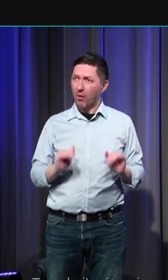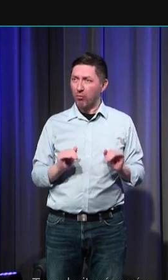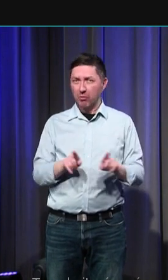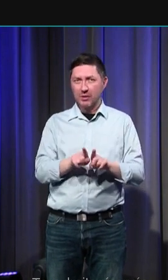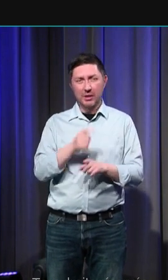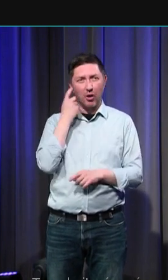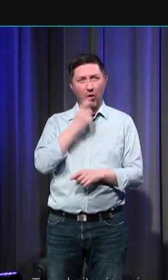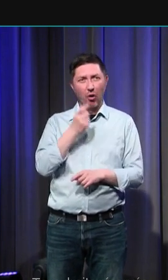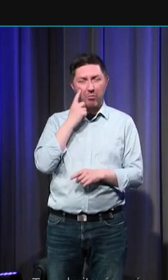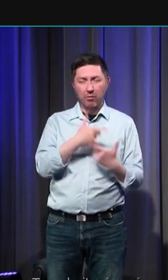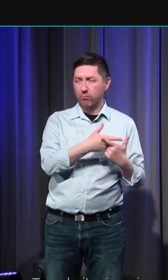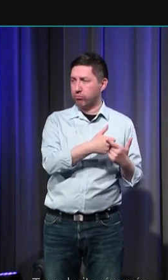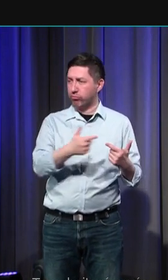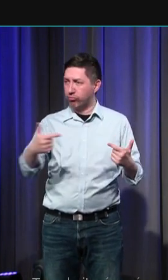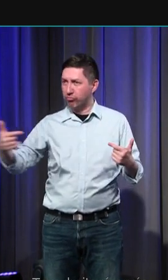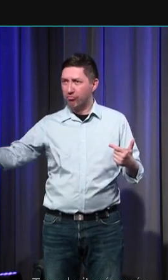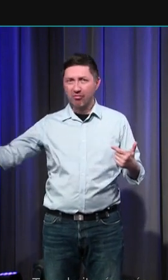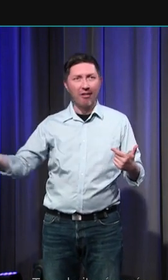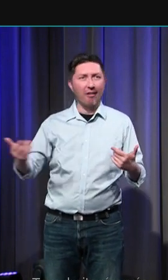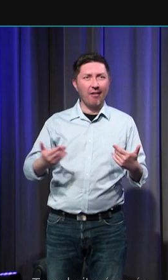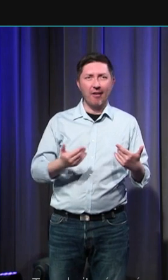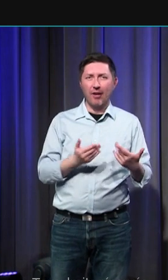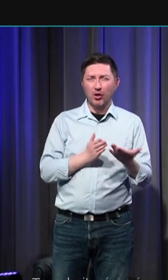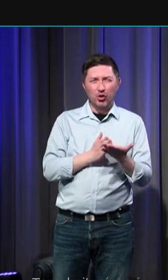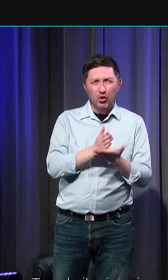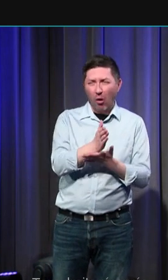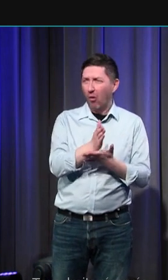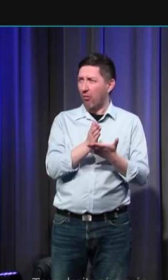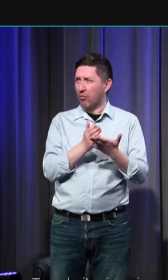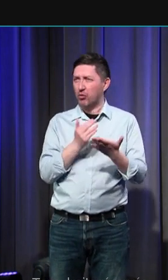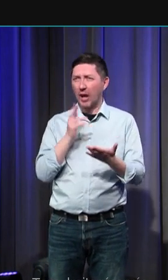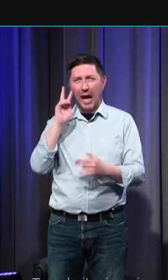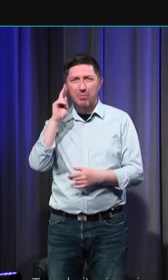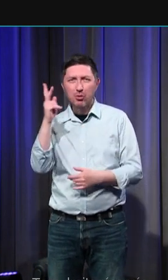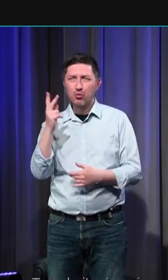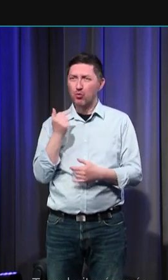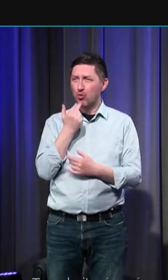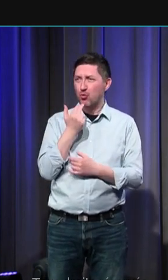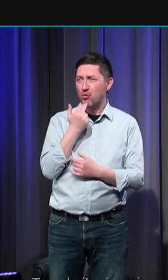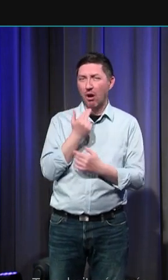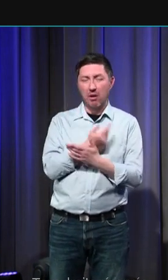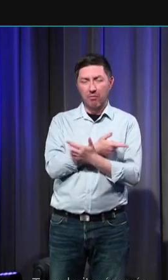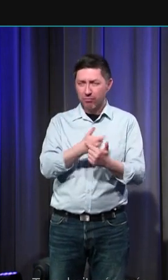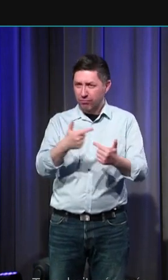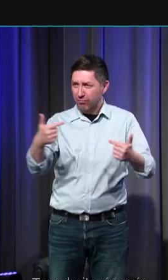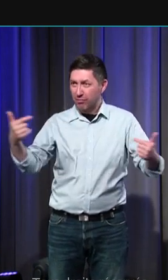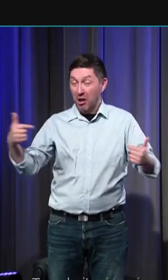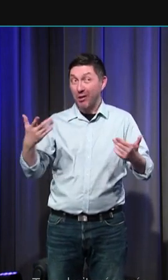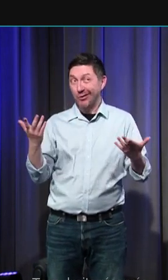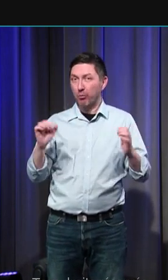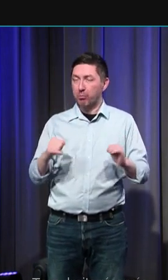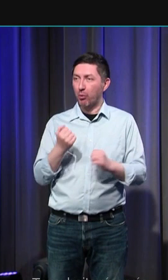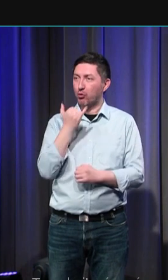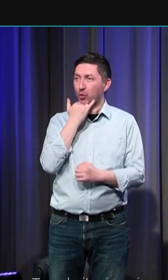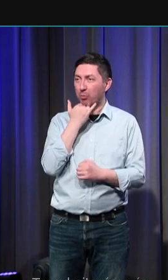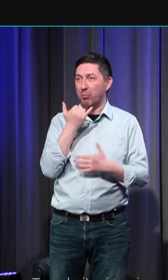aussi la grande diversité l'infinie diversité de sens et d'usage et donc bien sûr également les possibles malentendus de